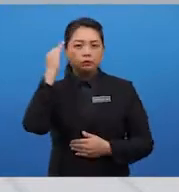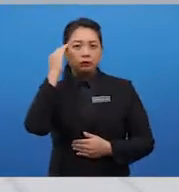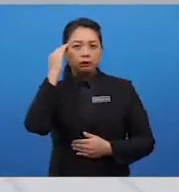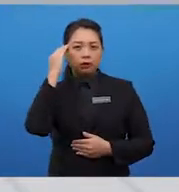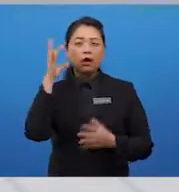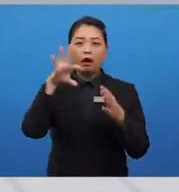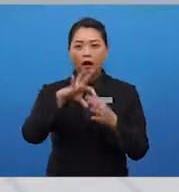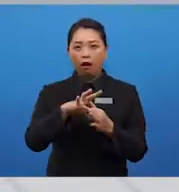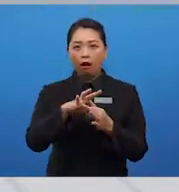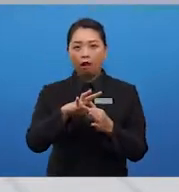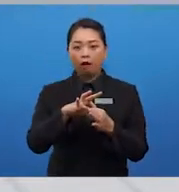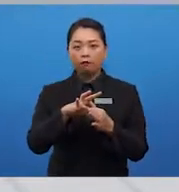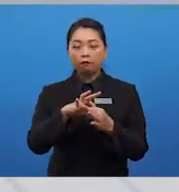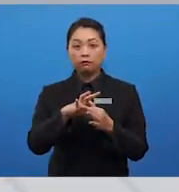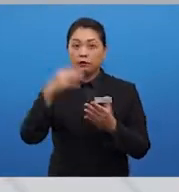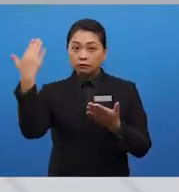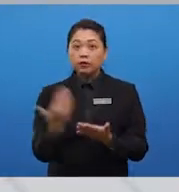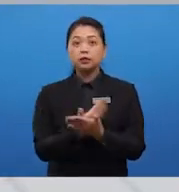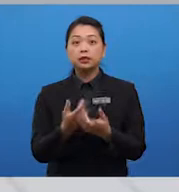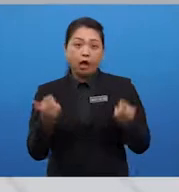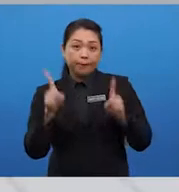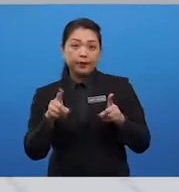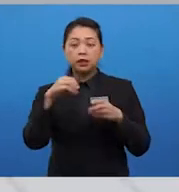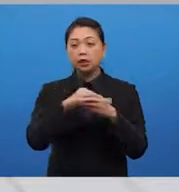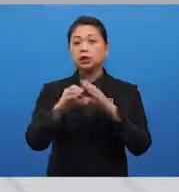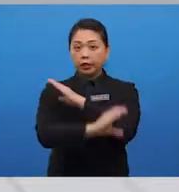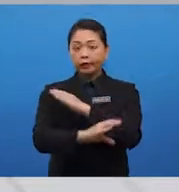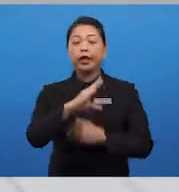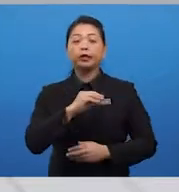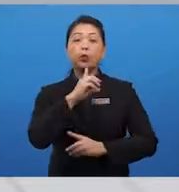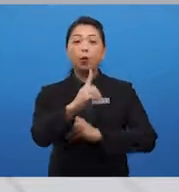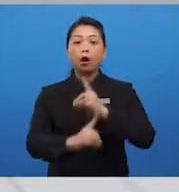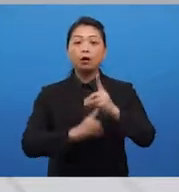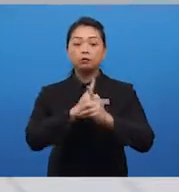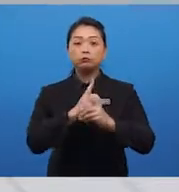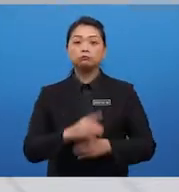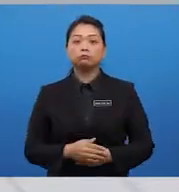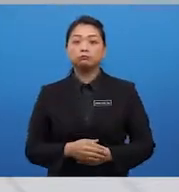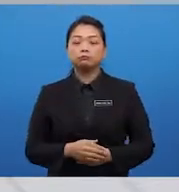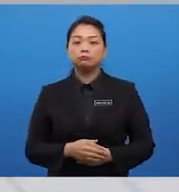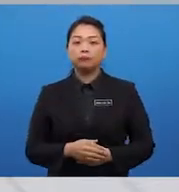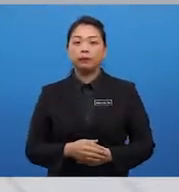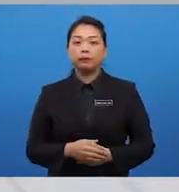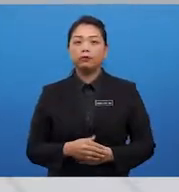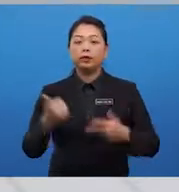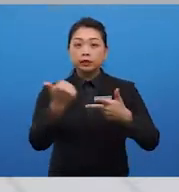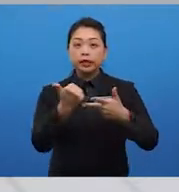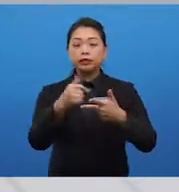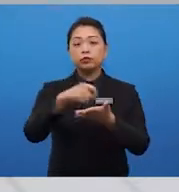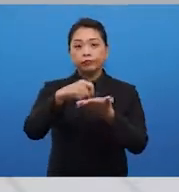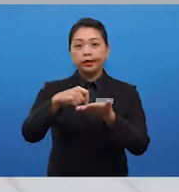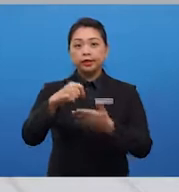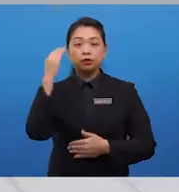tersebut dalam negara dan dunia. Terutama, yaitu pengetahuan